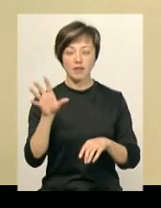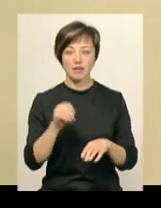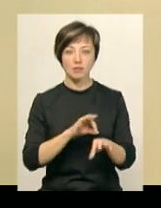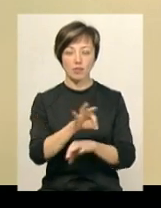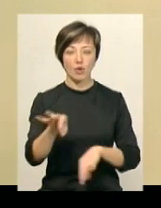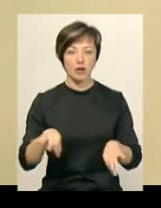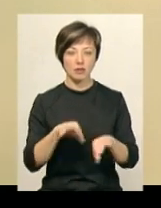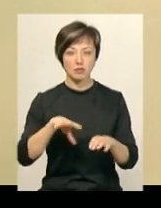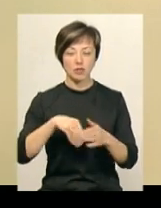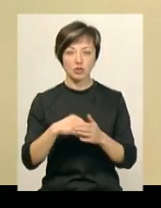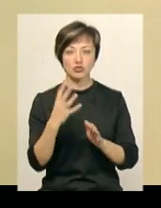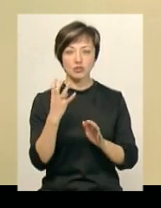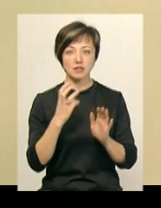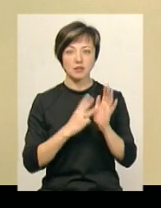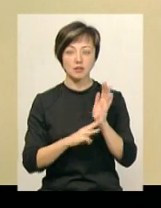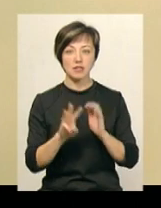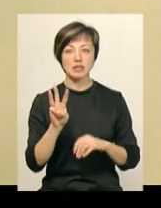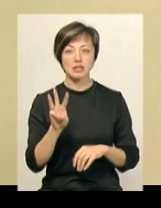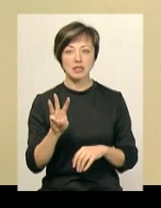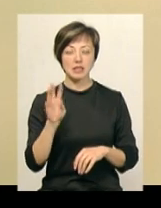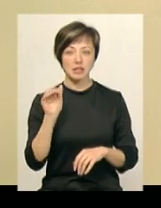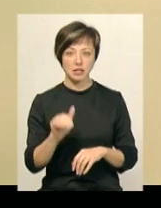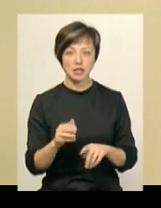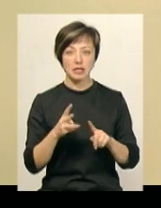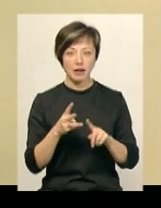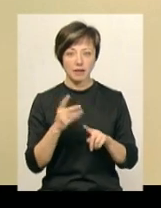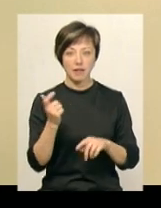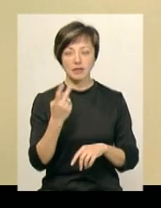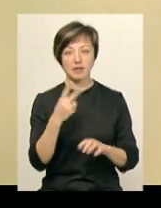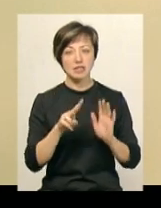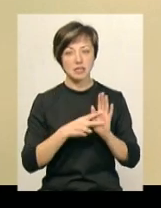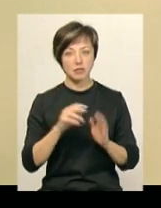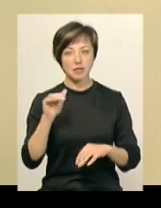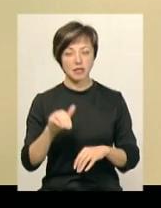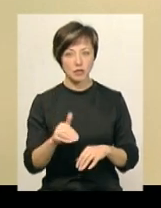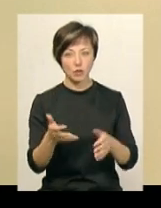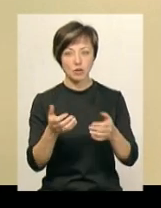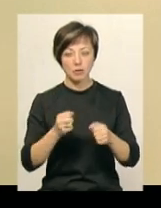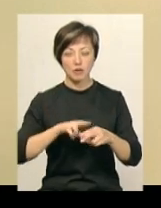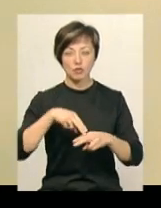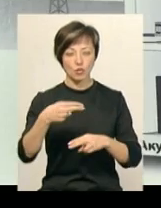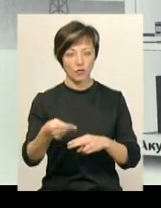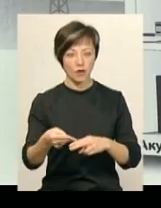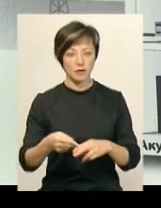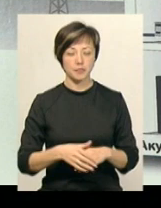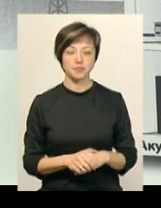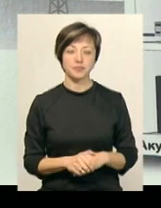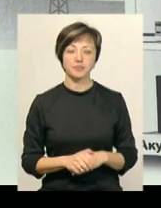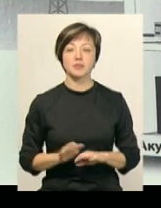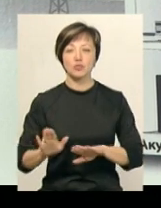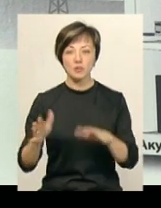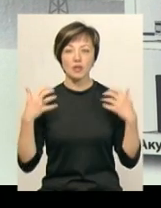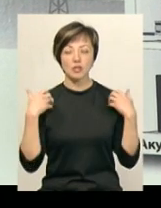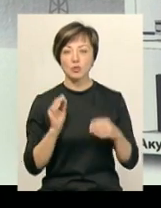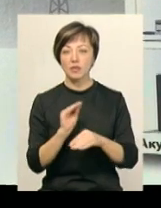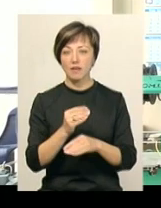проєкт у нього коштував 483 тисячі. І третій власник 27 тисяч утримав відшкодування. Наталія Вітковська